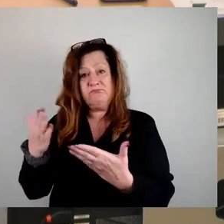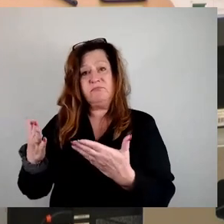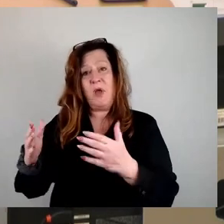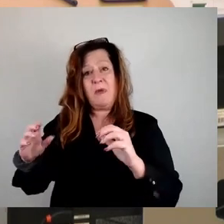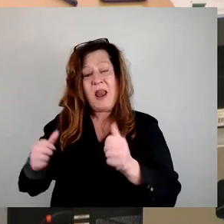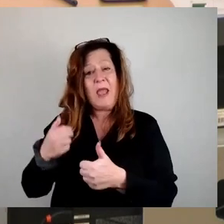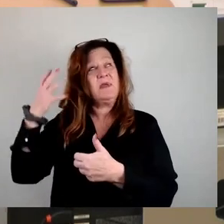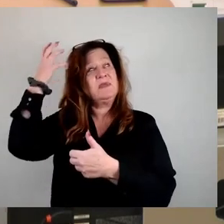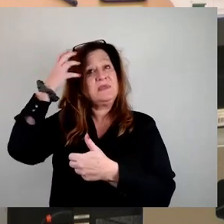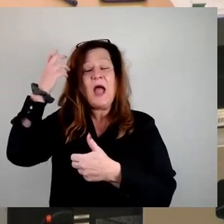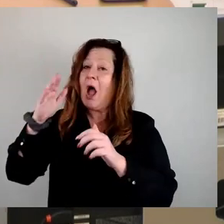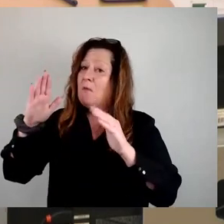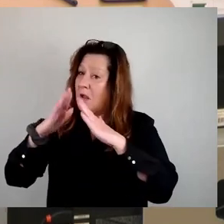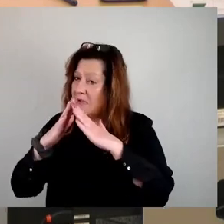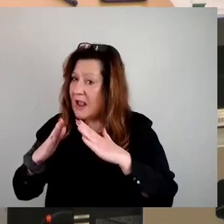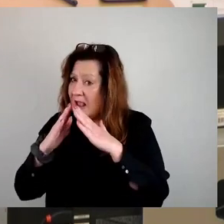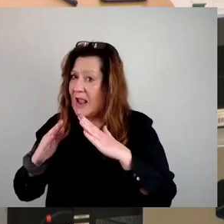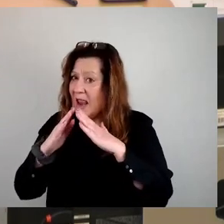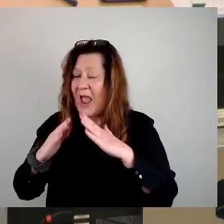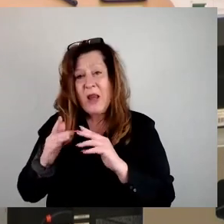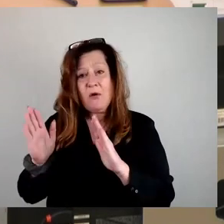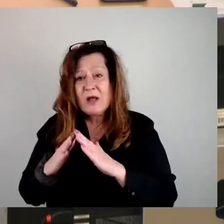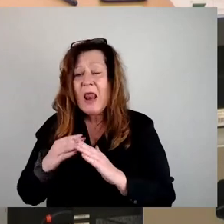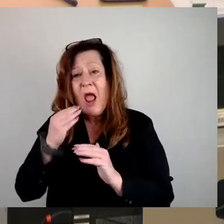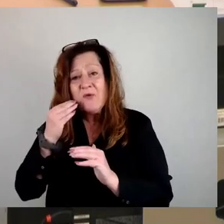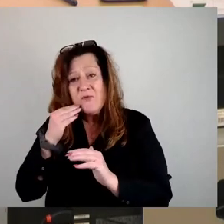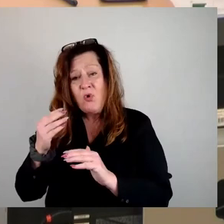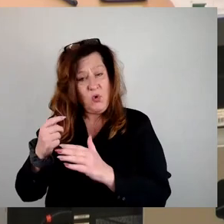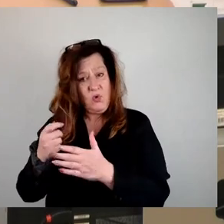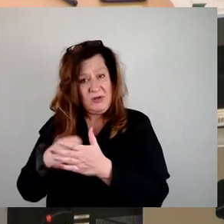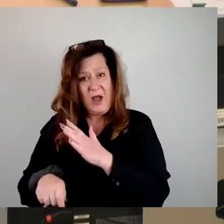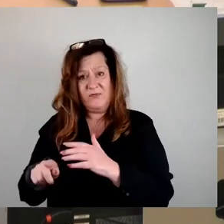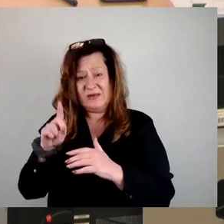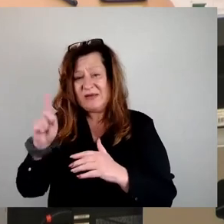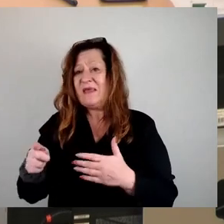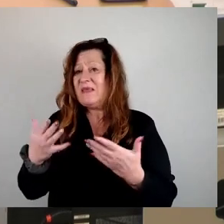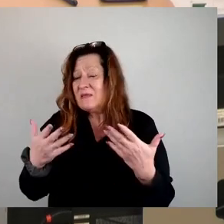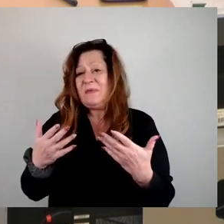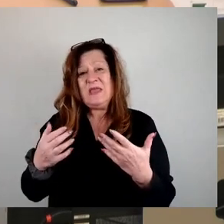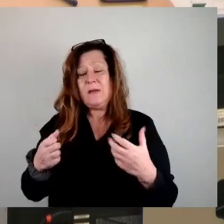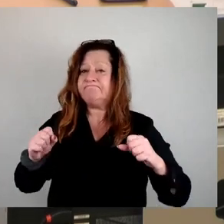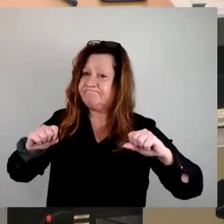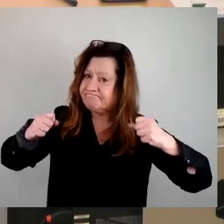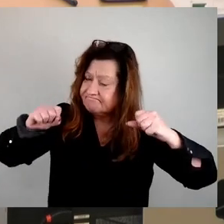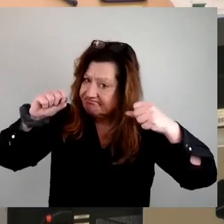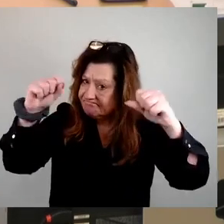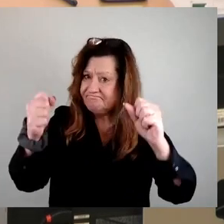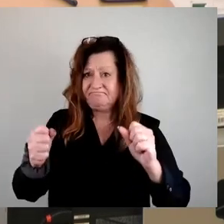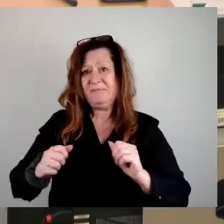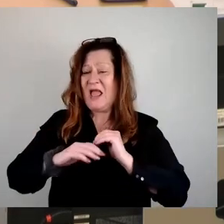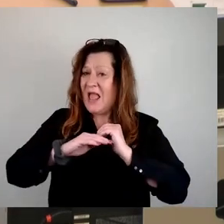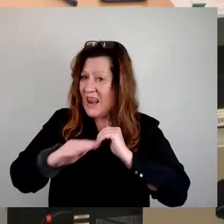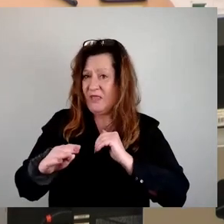kleines Haus, kleine Wohnungen und Ähnliches. Das ist die Triebkraft, meines Erachtens, die dieses Land vorangebracht hat,